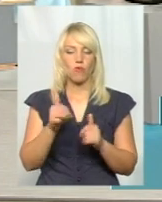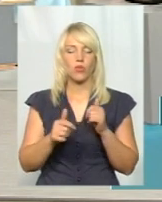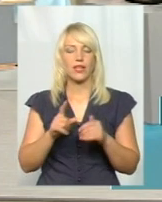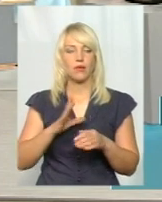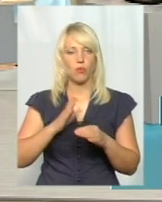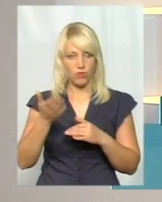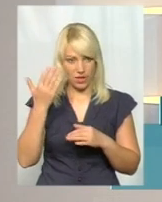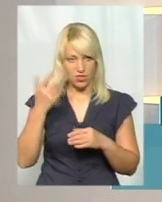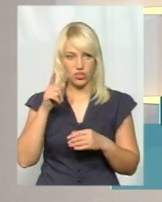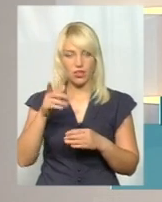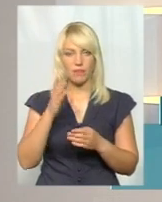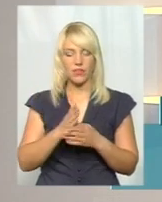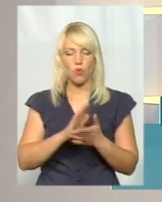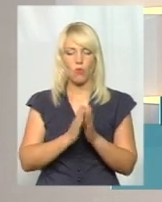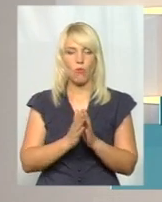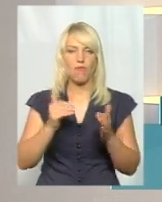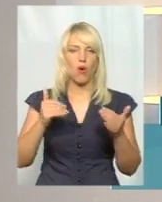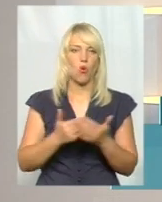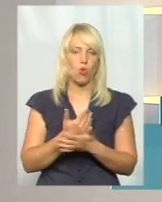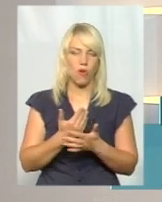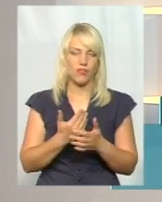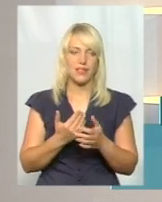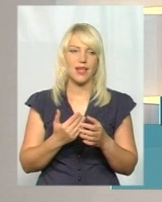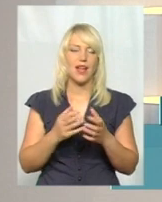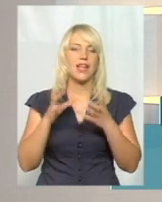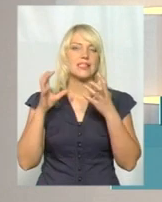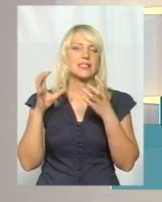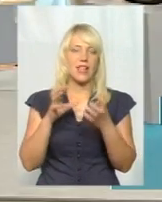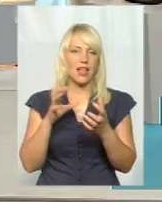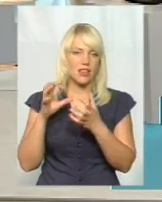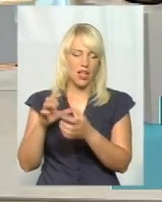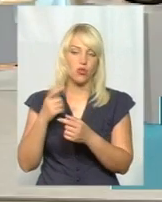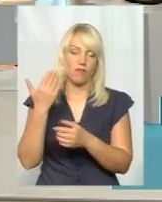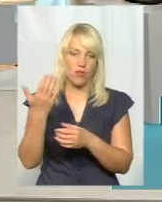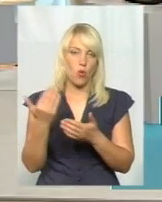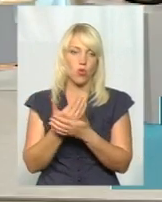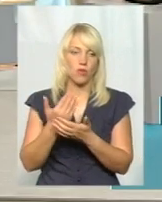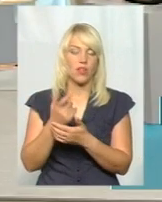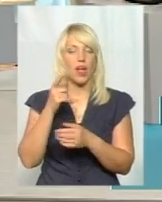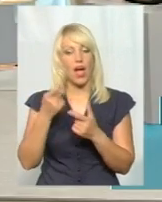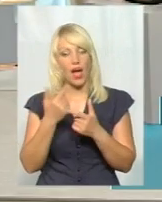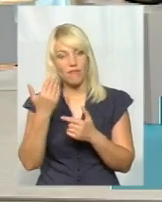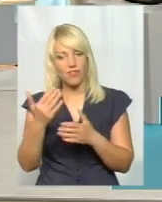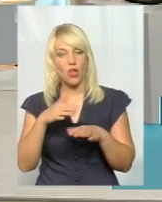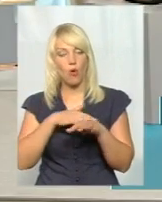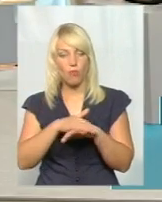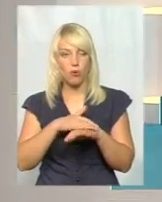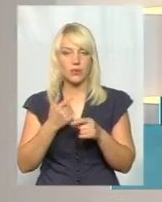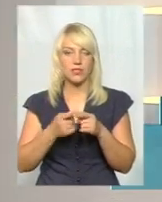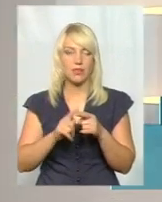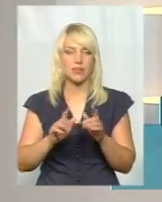раніше, там були і умова оновлення складу, і ви якраз і оновили свій транспортний склад. Чи ви обраховували, от з тими